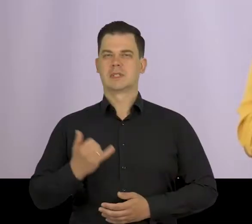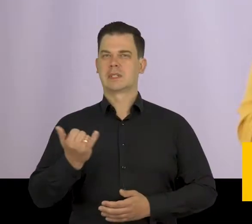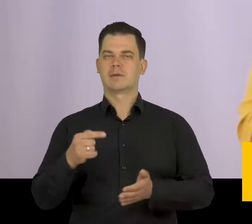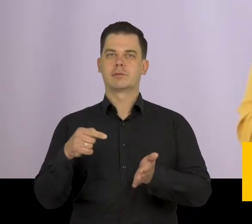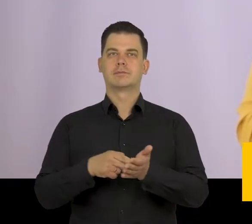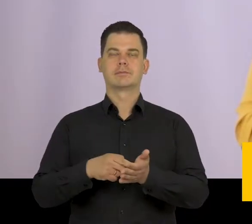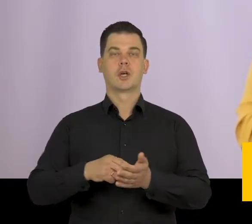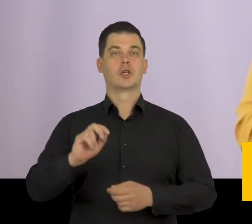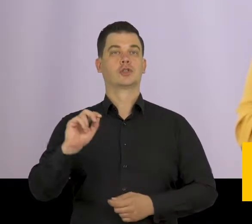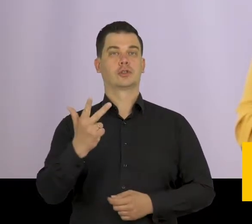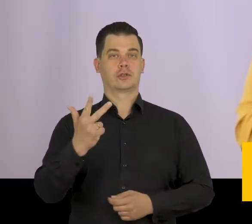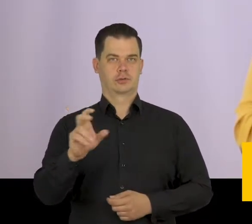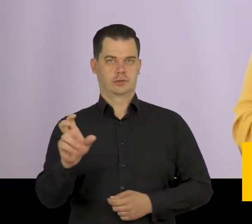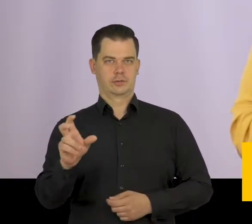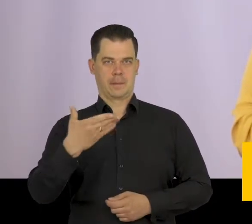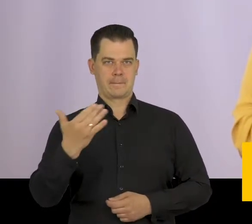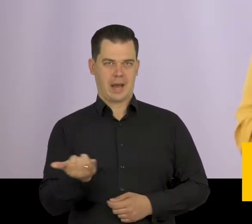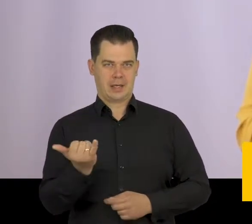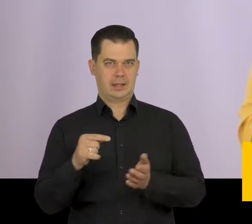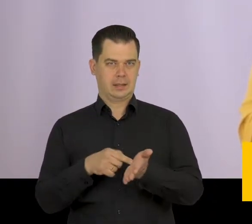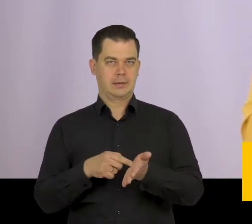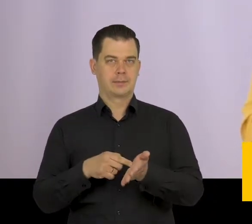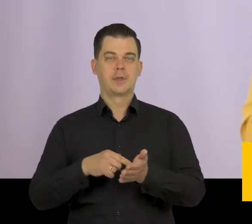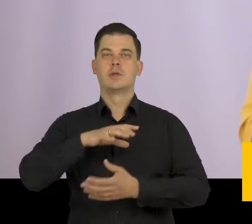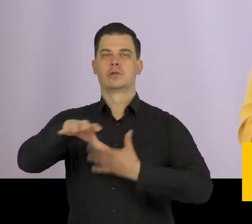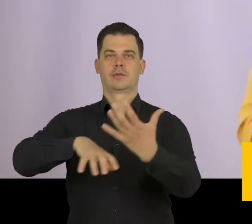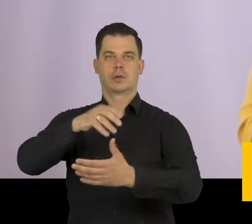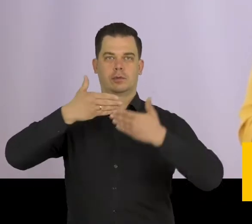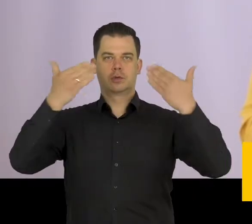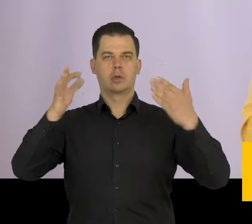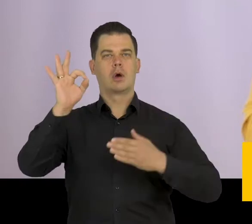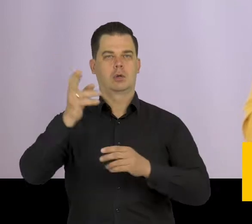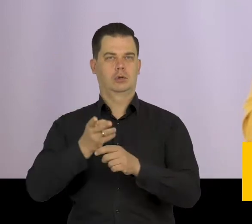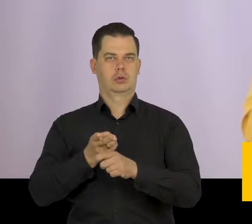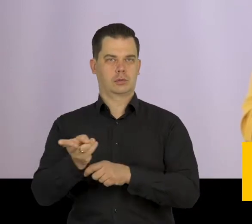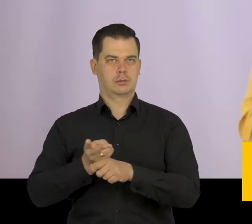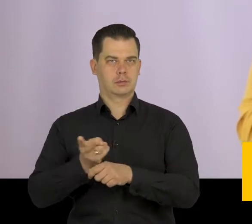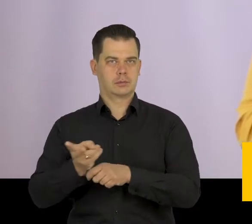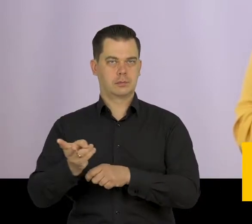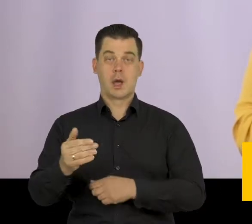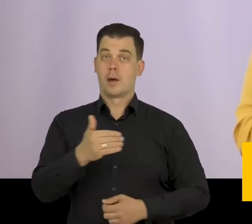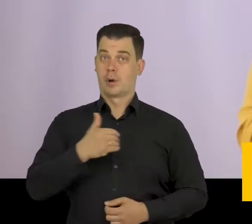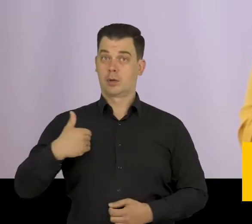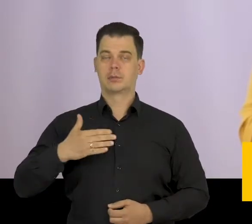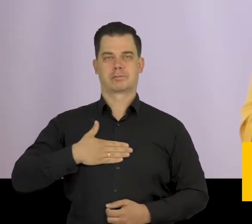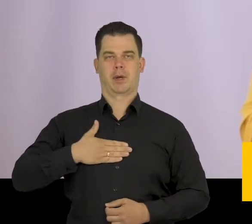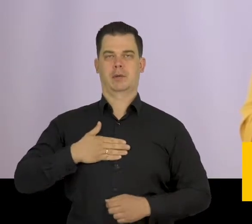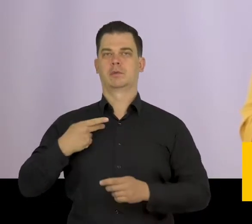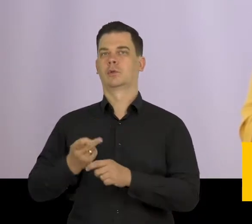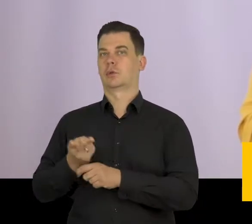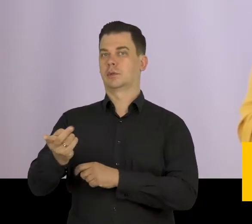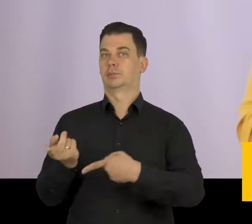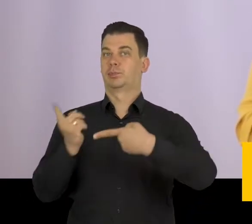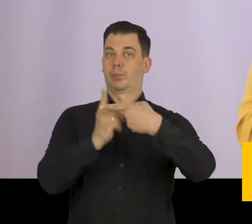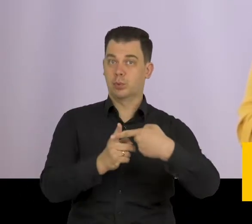Co roku w trzeci czwartek maja świętujemy Światowy Dzień Wiedzy na temat dostępności. W Polsce dzięki programowi Dostępność Plus